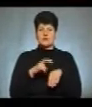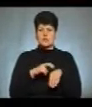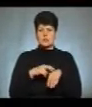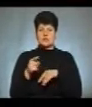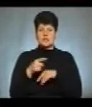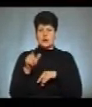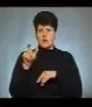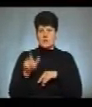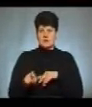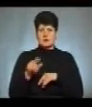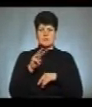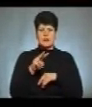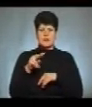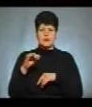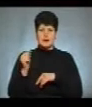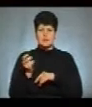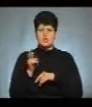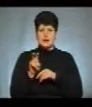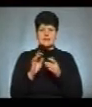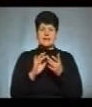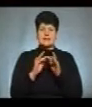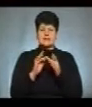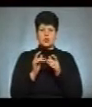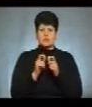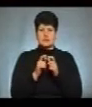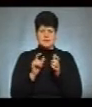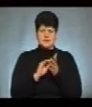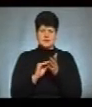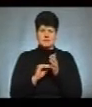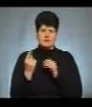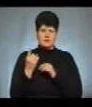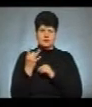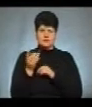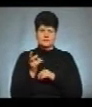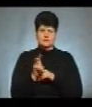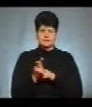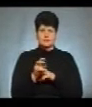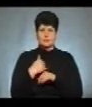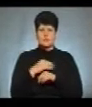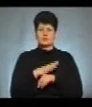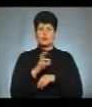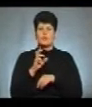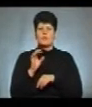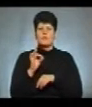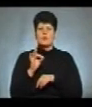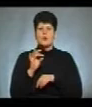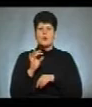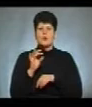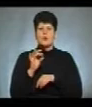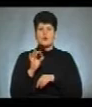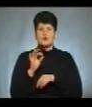тернополянка Марія Леха. Вона прийшла за електронним рецептом вперше. У мене бронхіт був, я